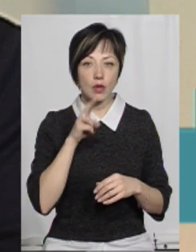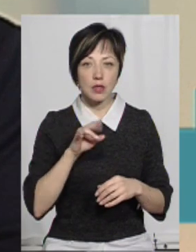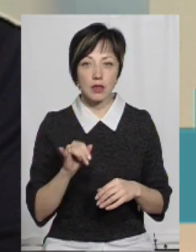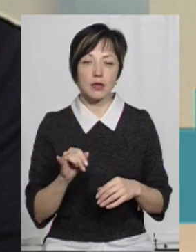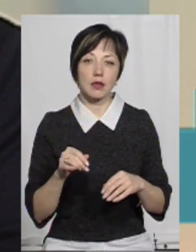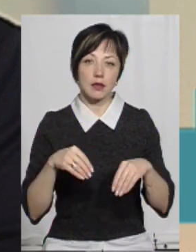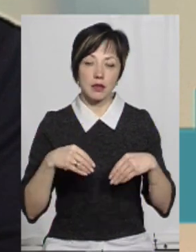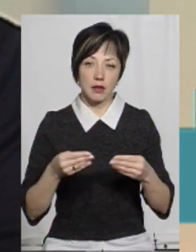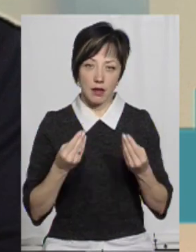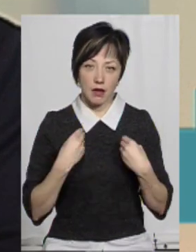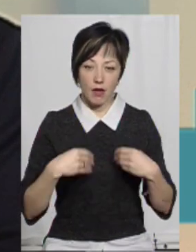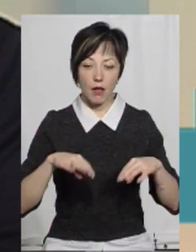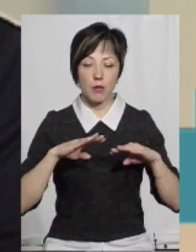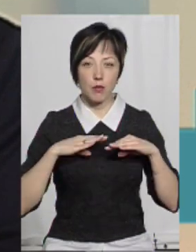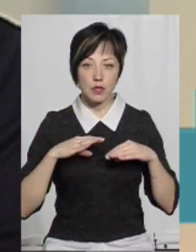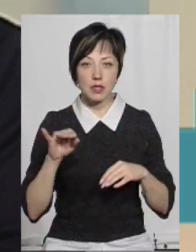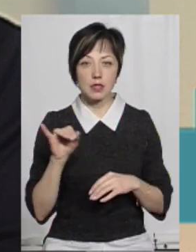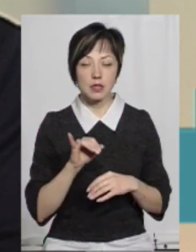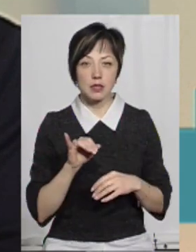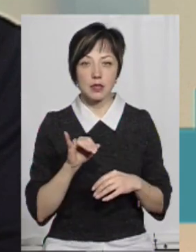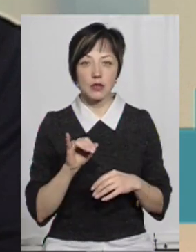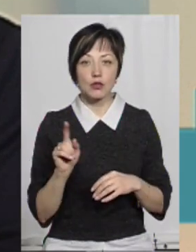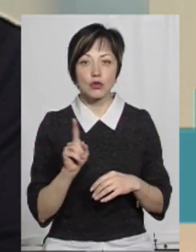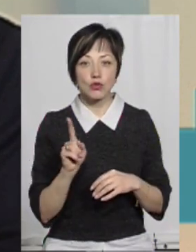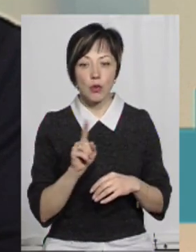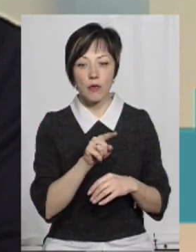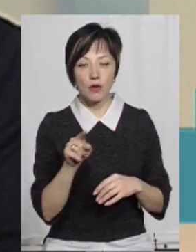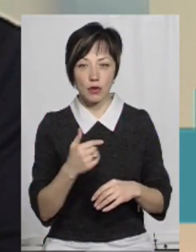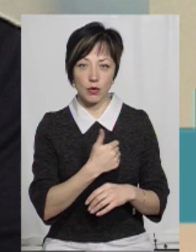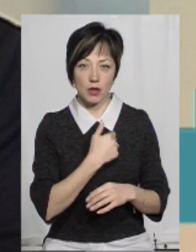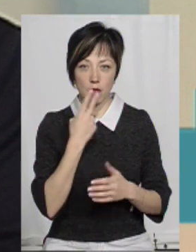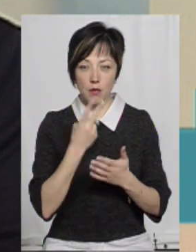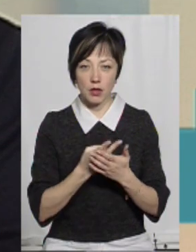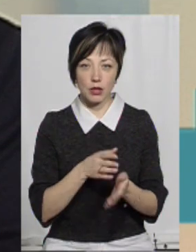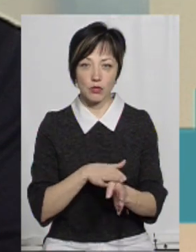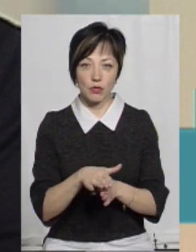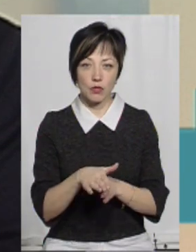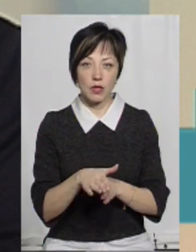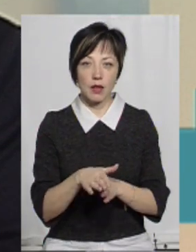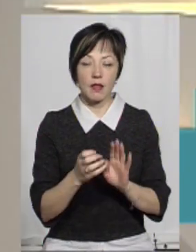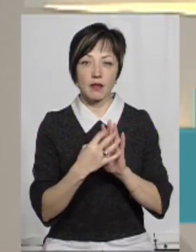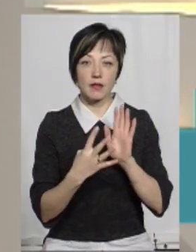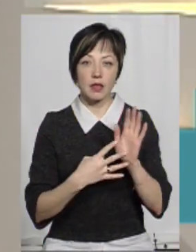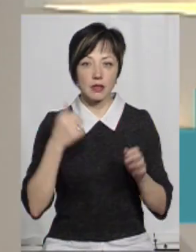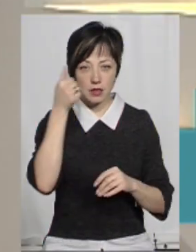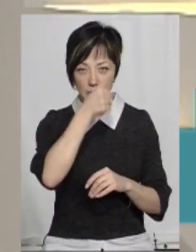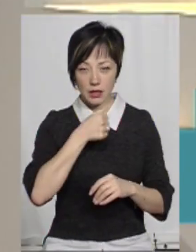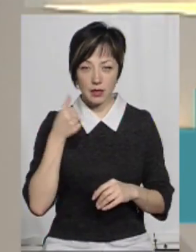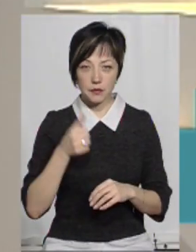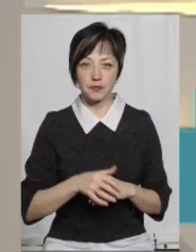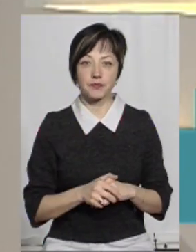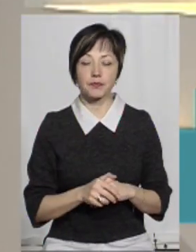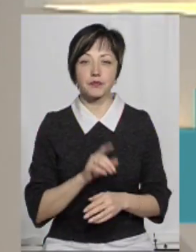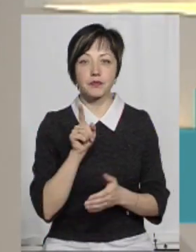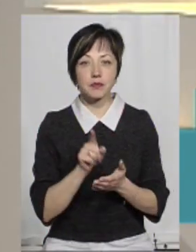щоб вона надавала нам пропозиції, що би вона хотіла бачити, реалізовувати на 2019 рік. От тут